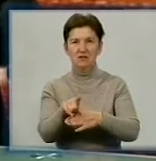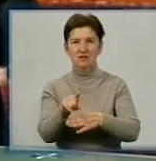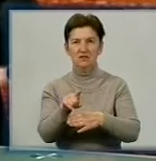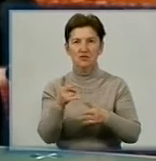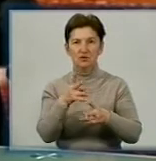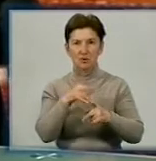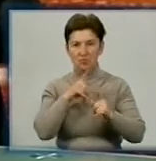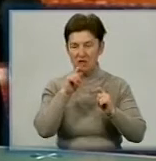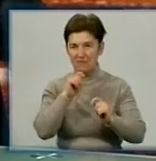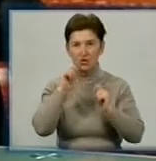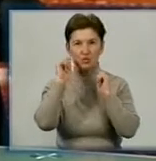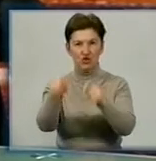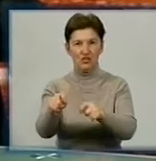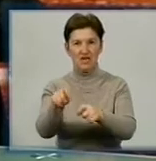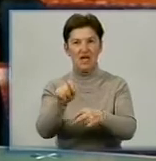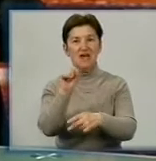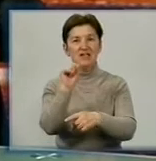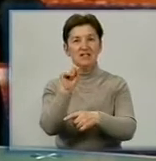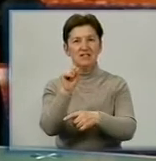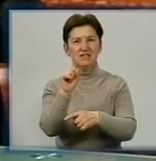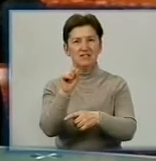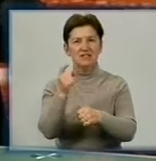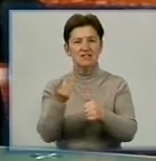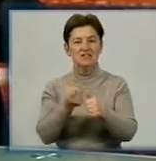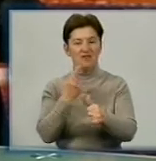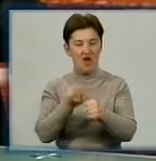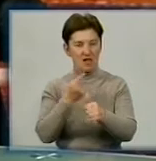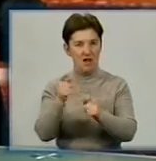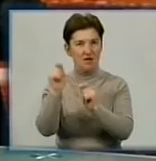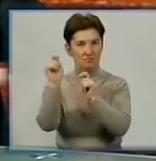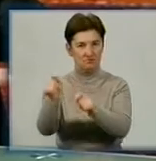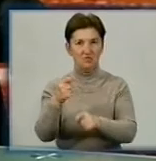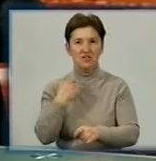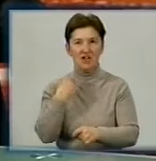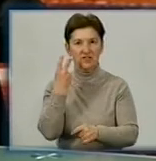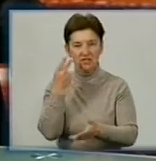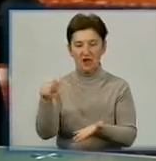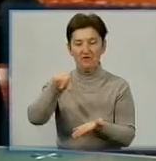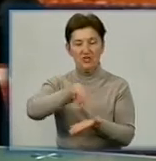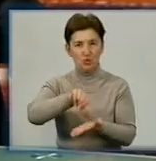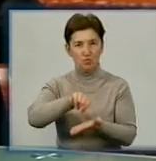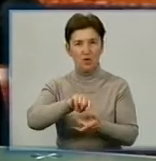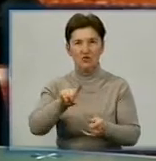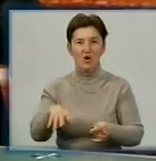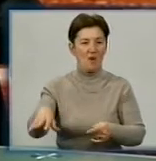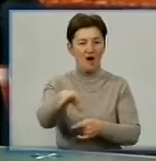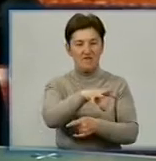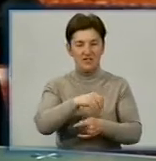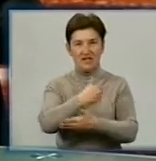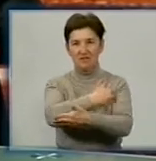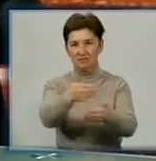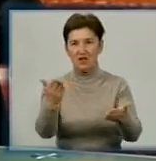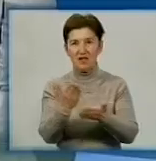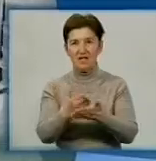вручити звання. Плюс ми, оскільки завжди я виступаю за те, щоб всі зовнішні зносини мали економічне